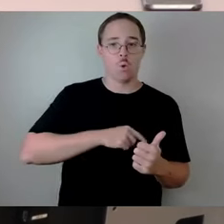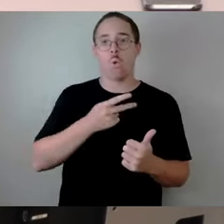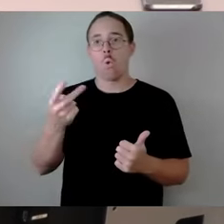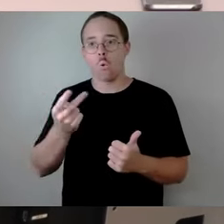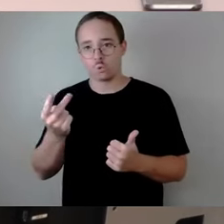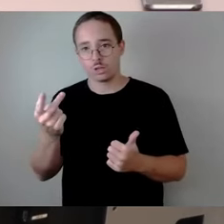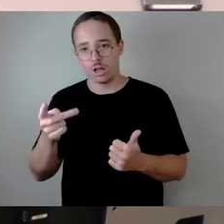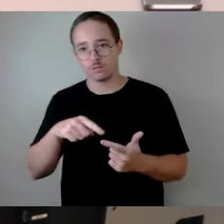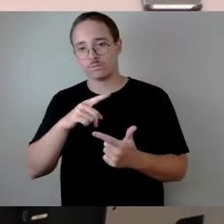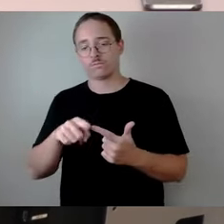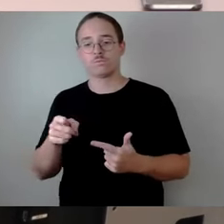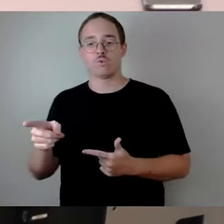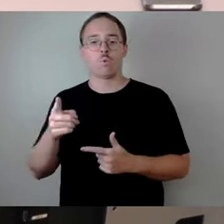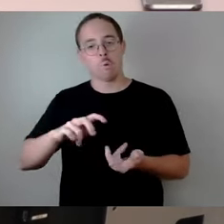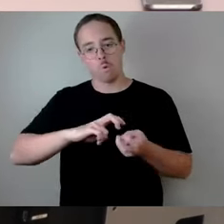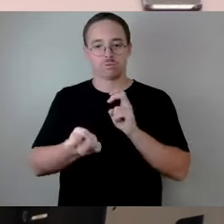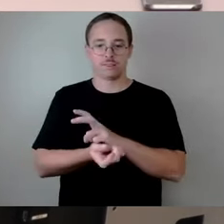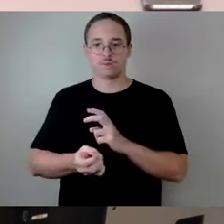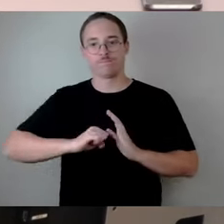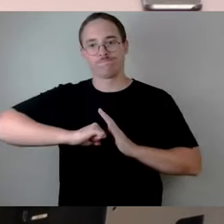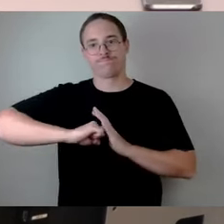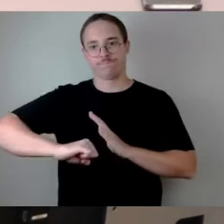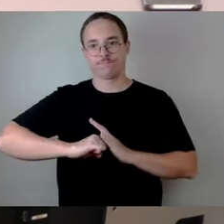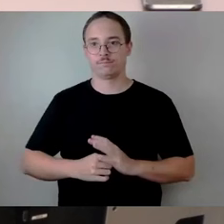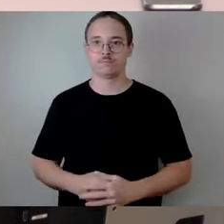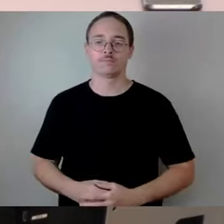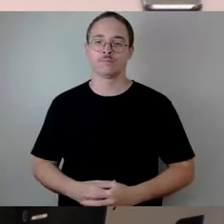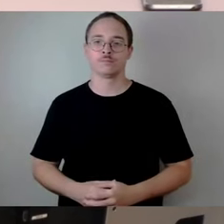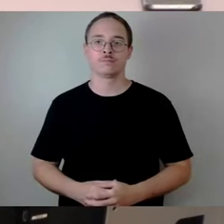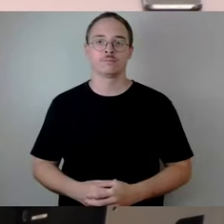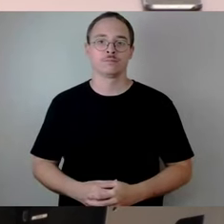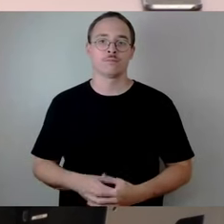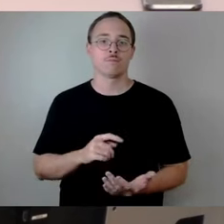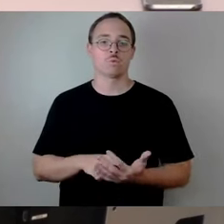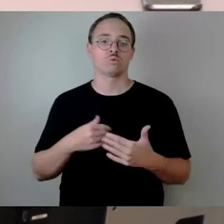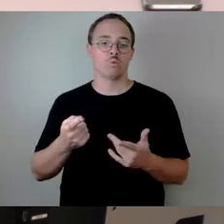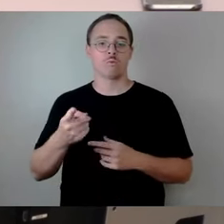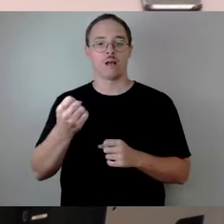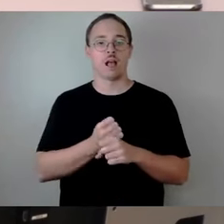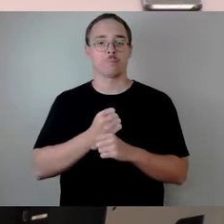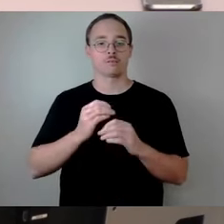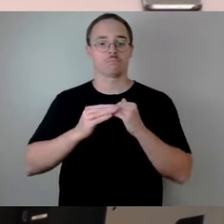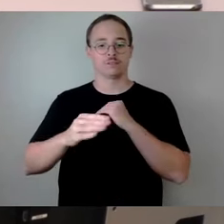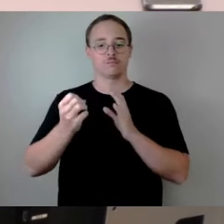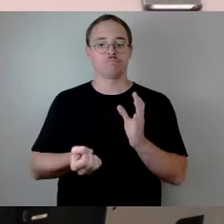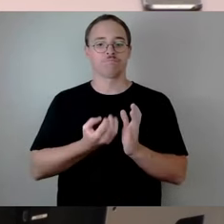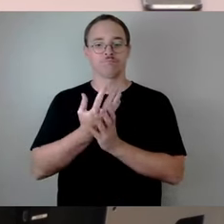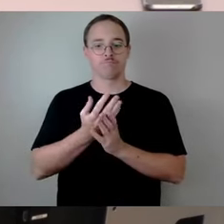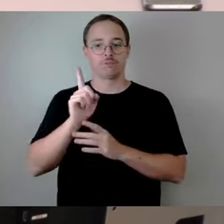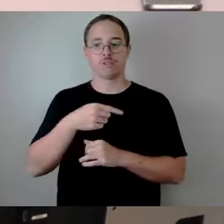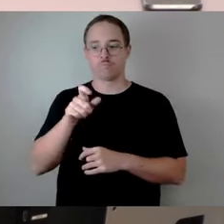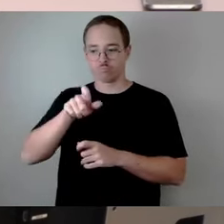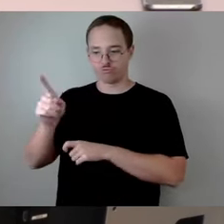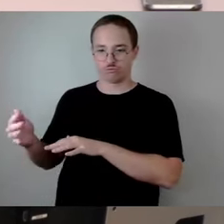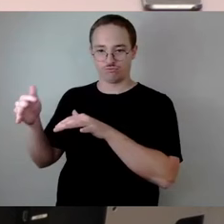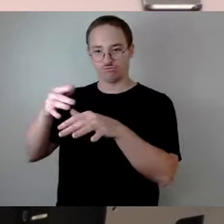Denn es ist ja so, wenn die Arbeitsplätze dort entstehen, dann überlegen sich die Arbeitskräfte, wie komme ich am besten zur Arbeit. Und